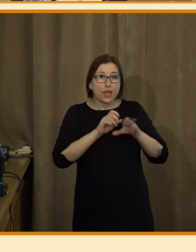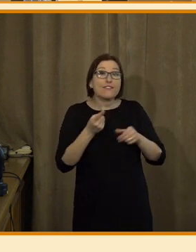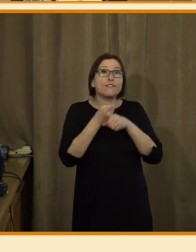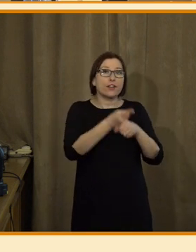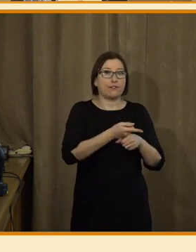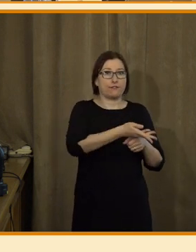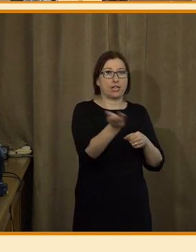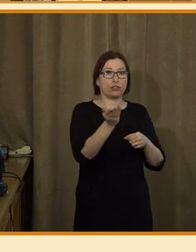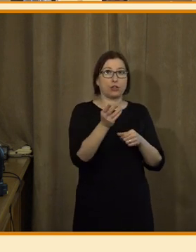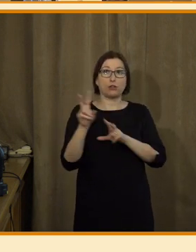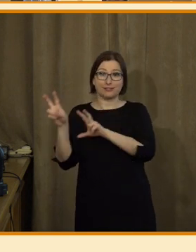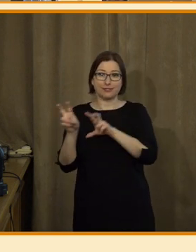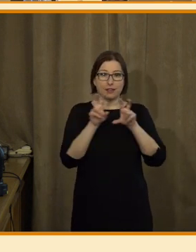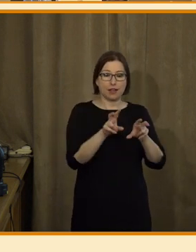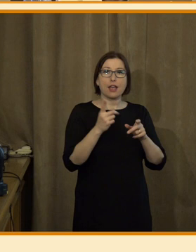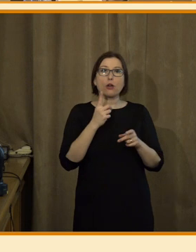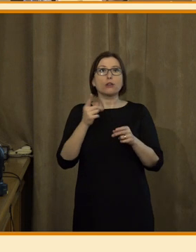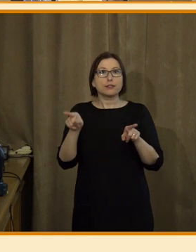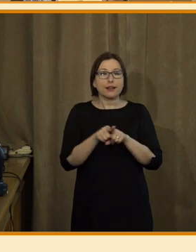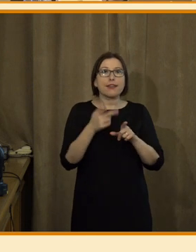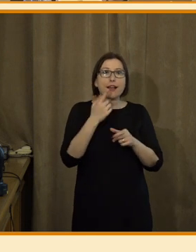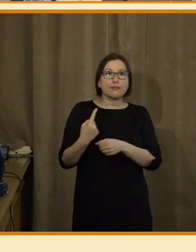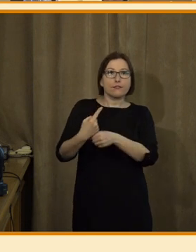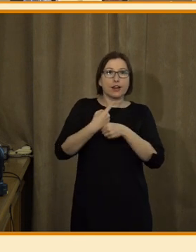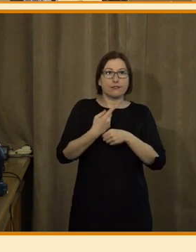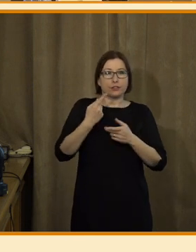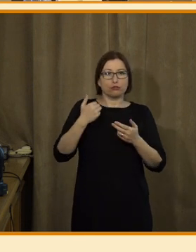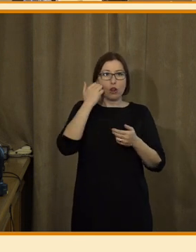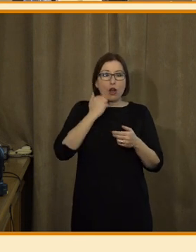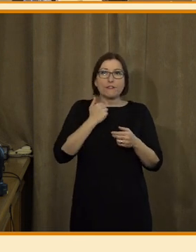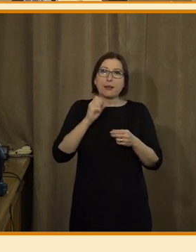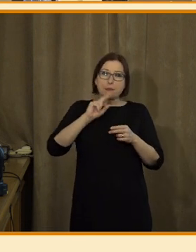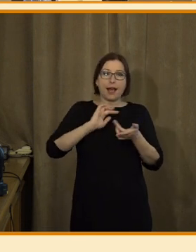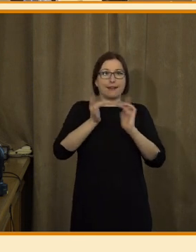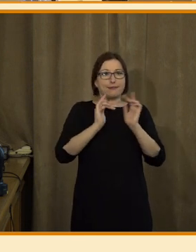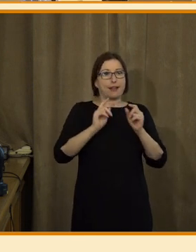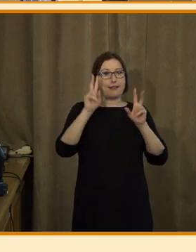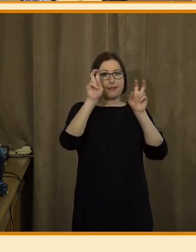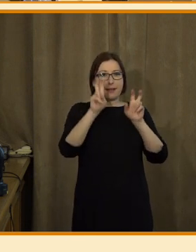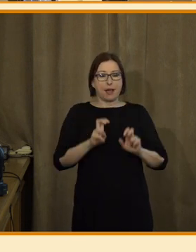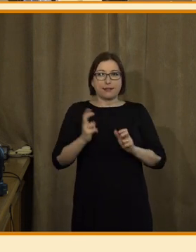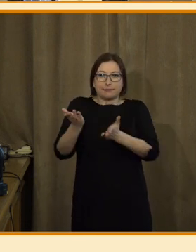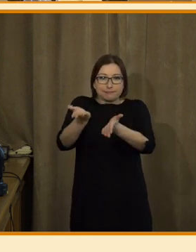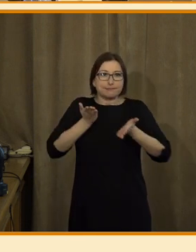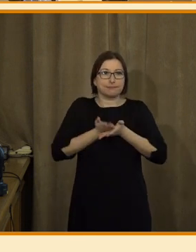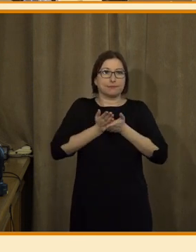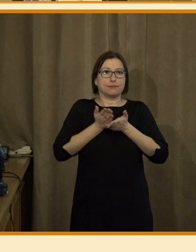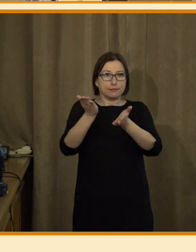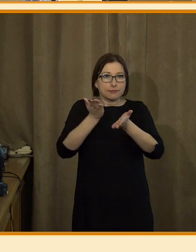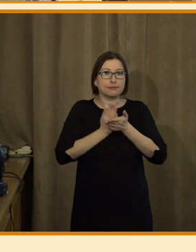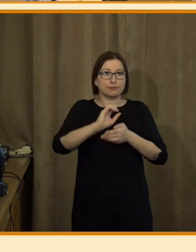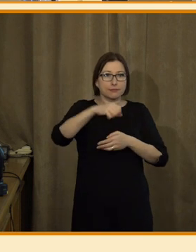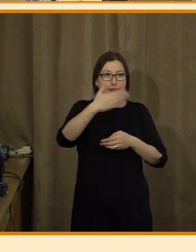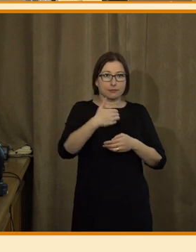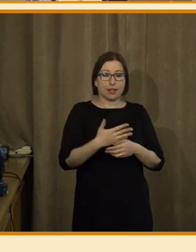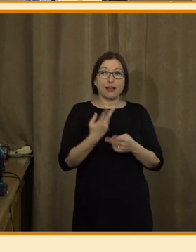veřejnost, jak je ovlivňuje personalizace a podobně. Dále je tam také odpovědnost v uvozovkách za proces, tedy nejen